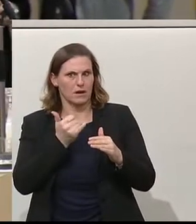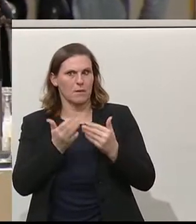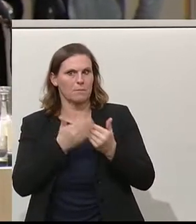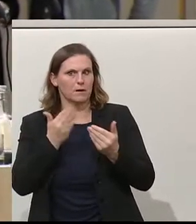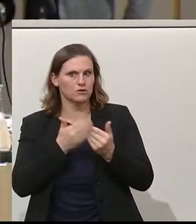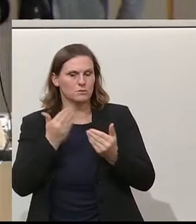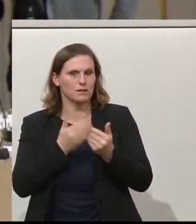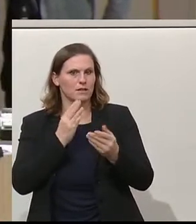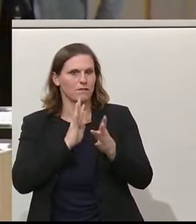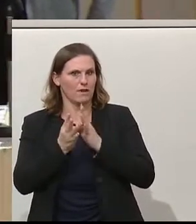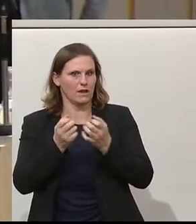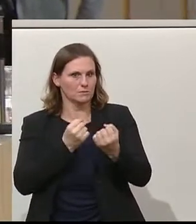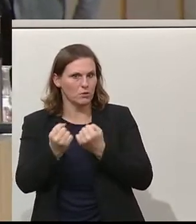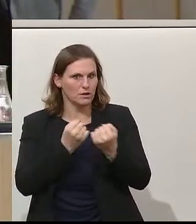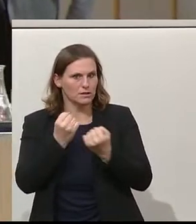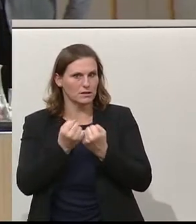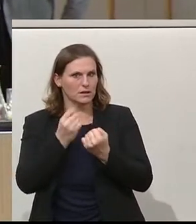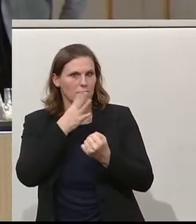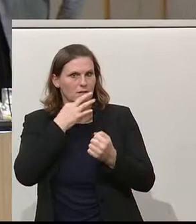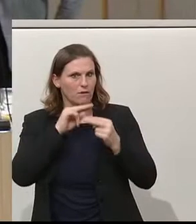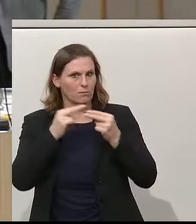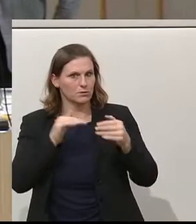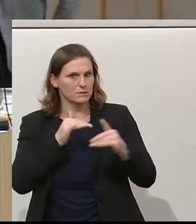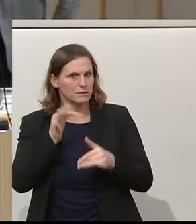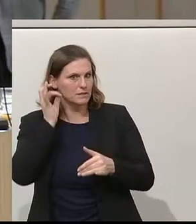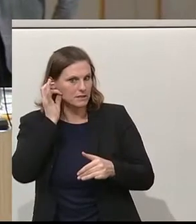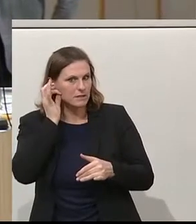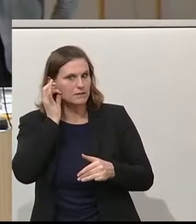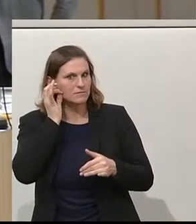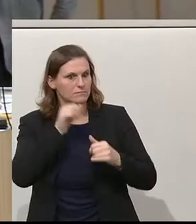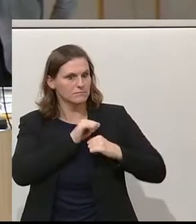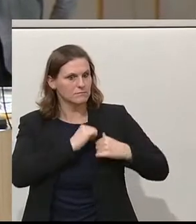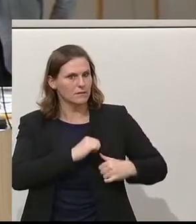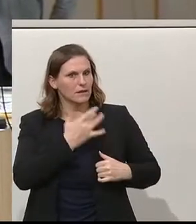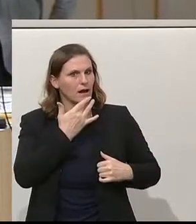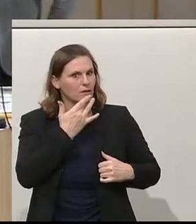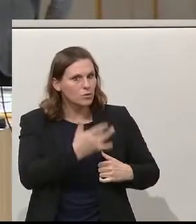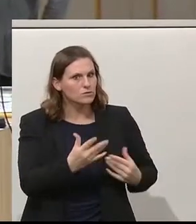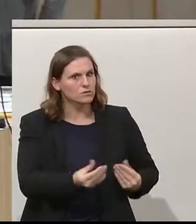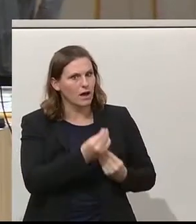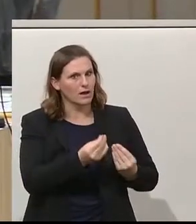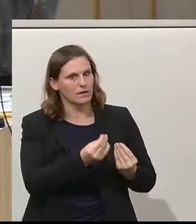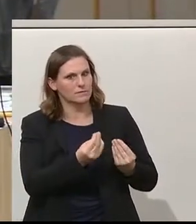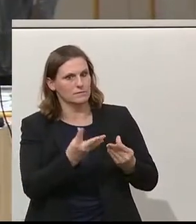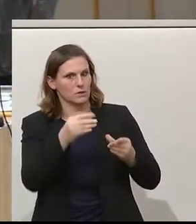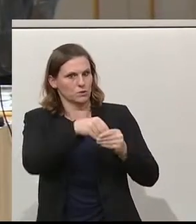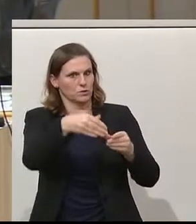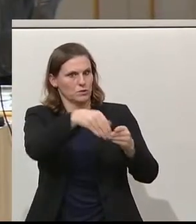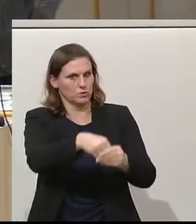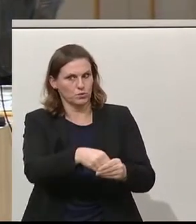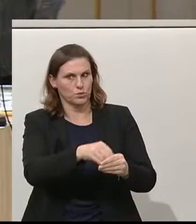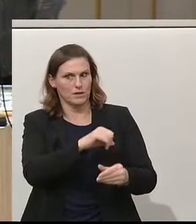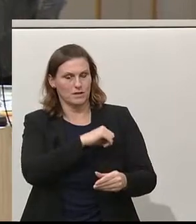Verkehrspolitik. Frau Bundesministerin, herzliche Gratulation zu den Dingen, die Sie eingebracht haben. Wir selbst waren auch die, die gemeint haben, wir brauchen ein